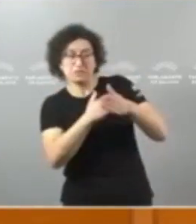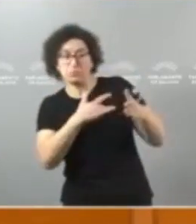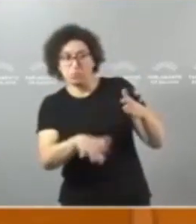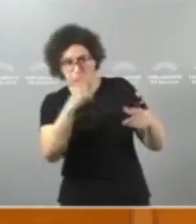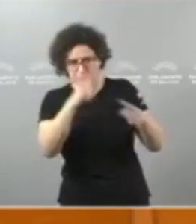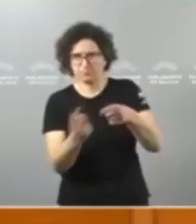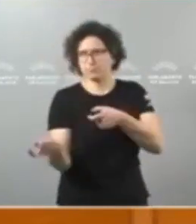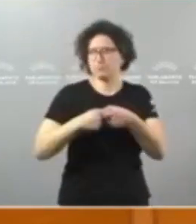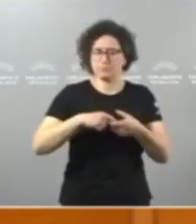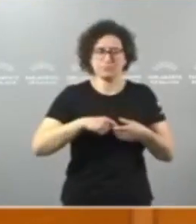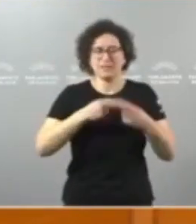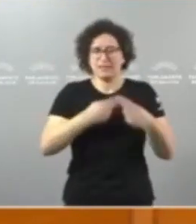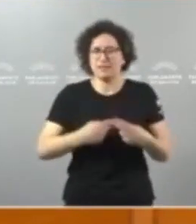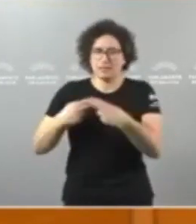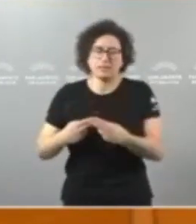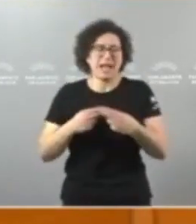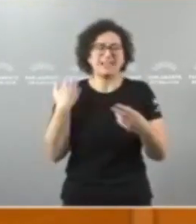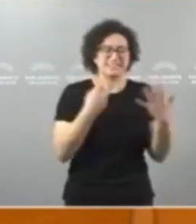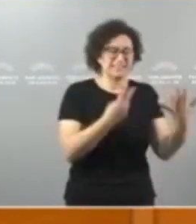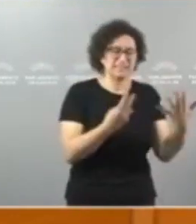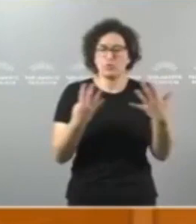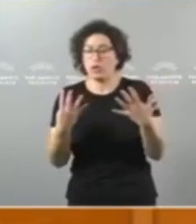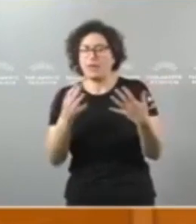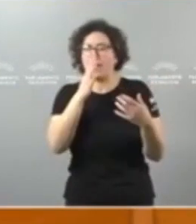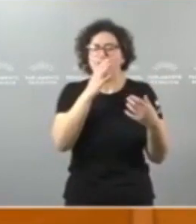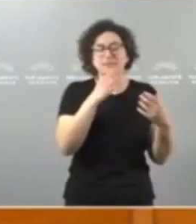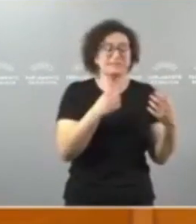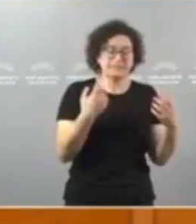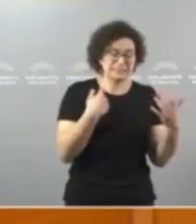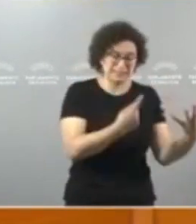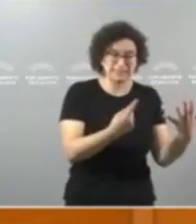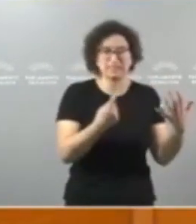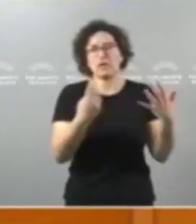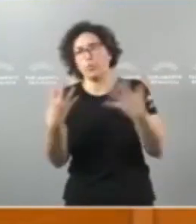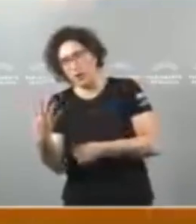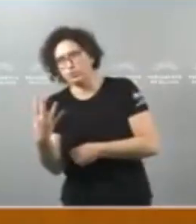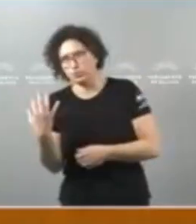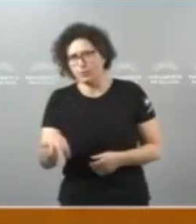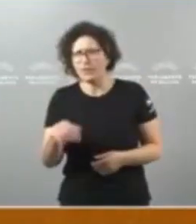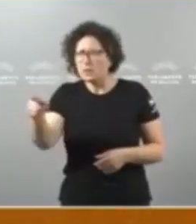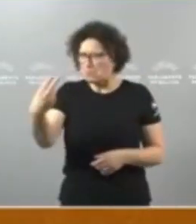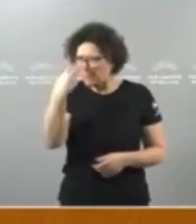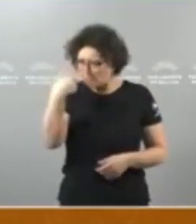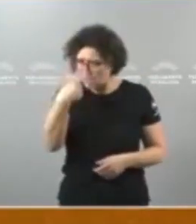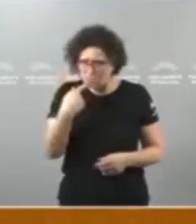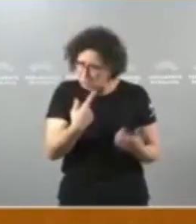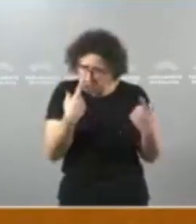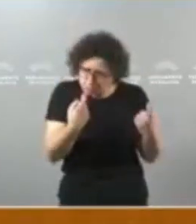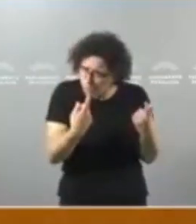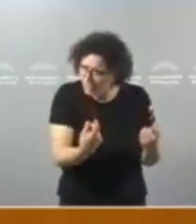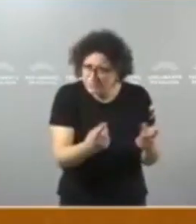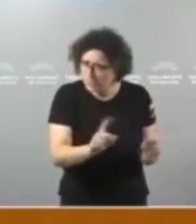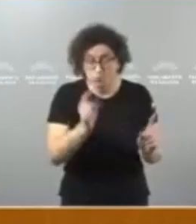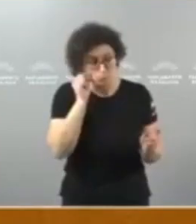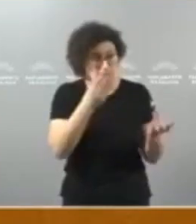para entrar no programa de 69 a 74. É lamentable a cara que acaba de poñer vostede, pensando que iso non é unha necesidade. É unha necesidade para moitísimas mulleres,